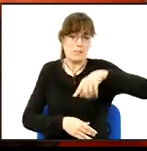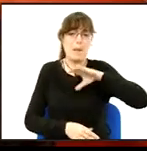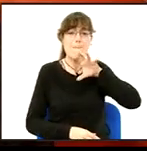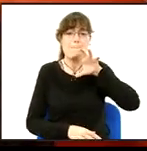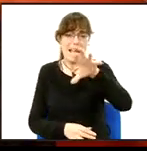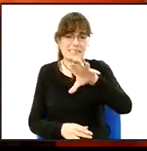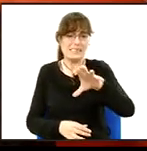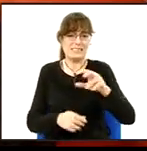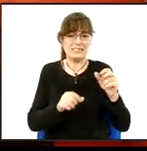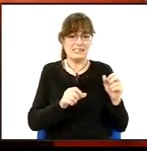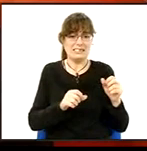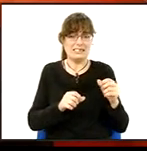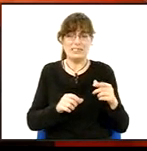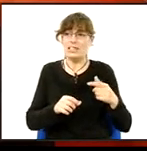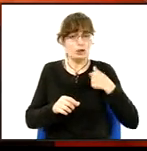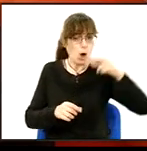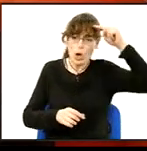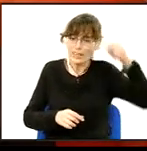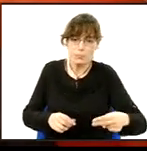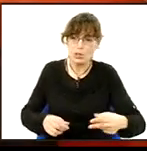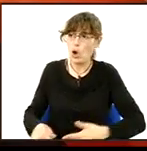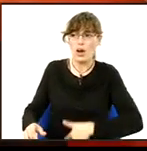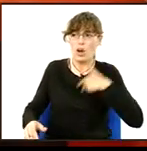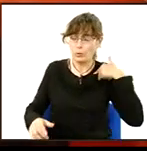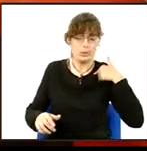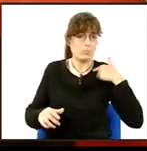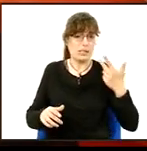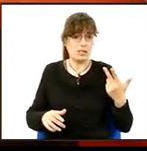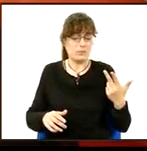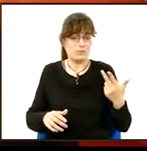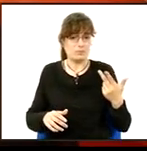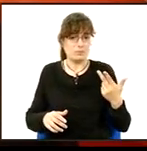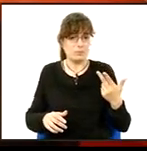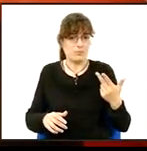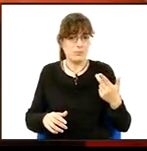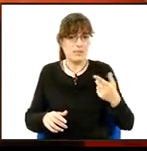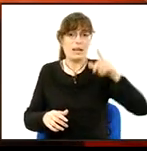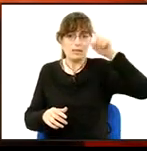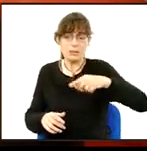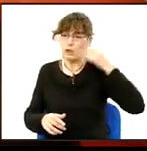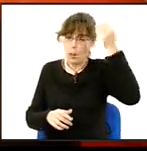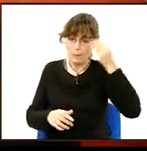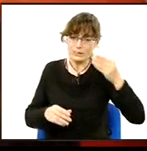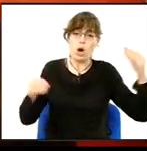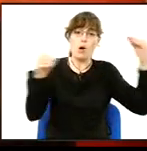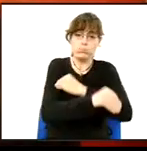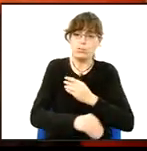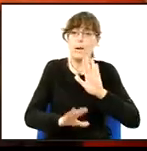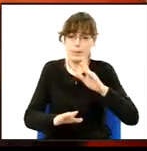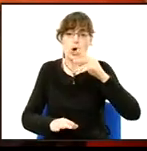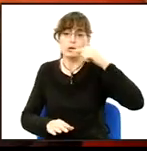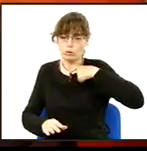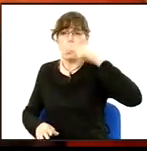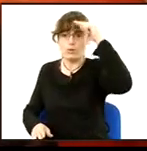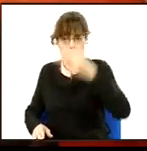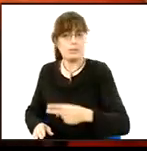que penso jo i pensen... Jo dic en tots els respectes del món. Jo li respecto que vostè pensi al revés del que penso jo, però vostè també respecti